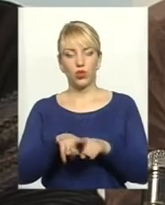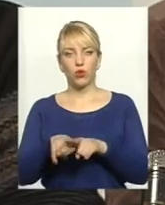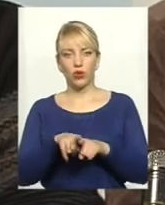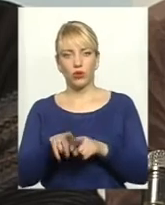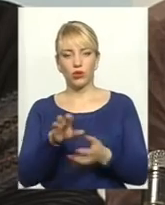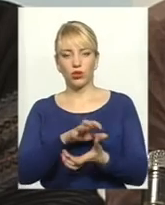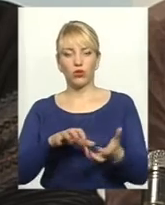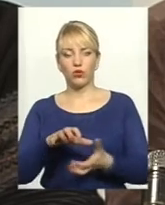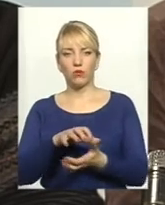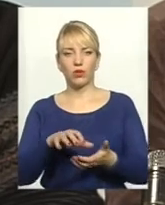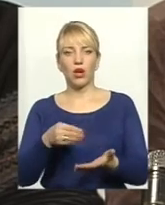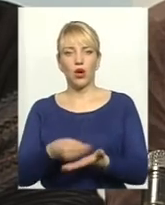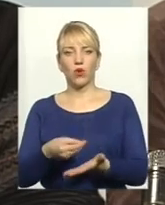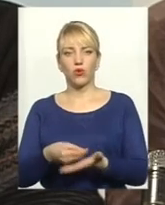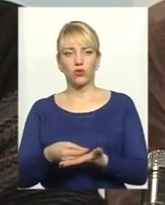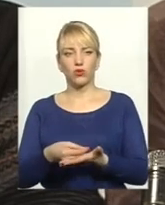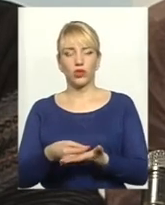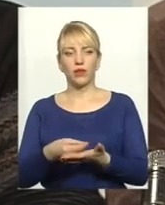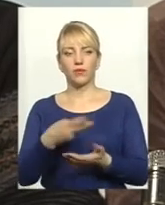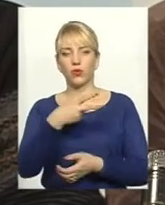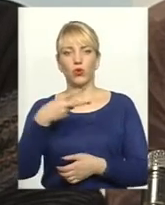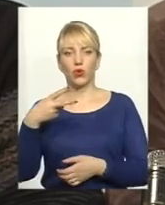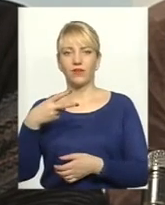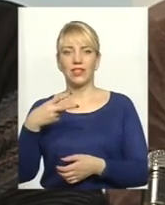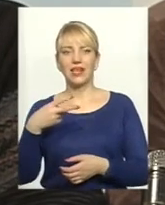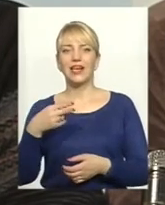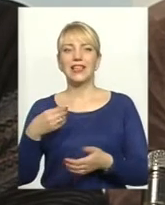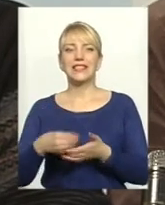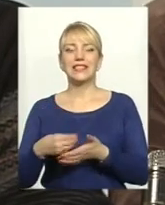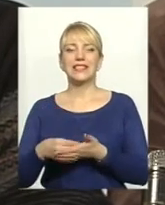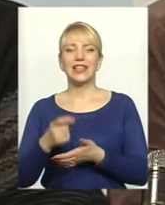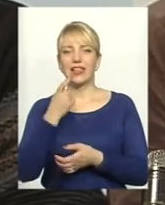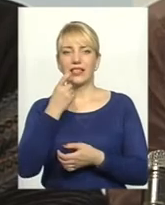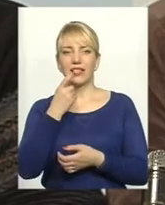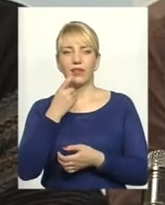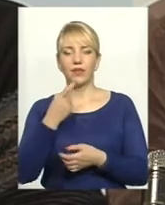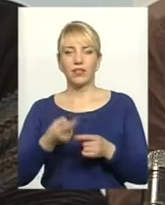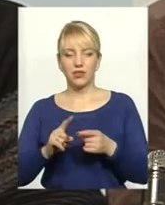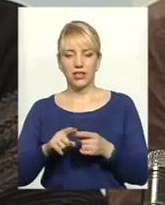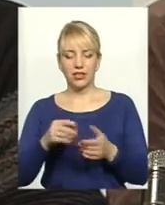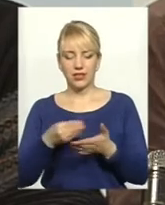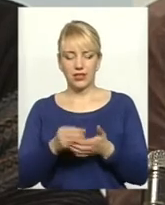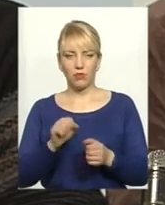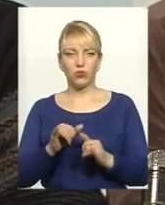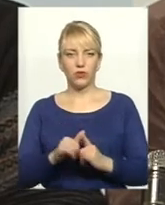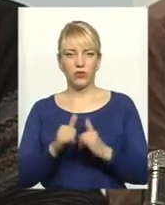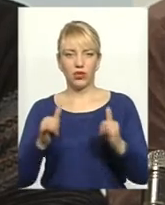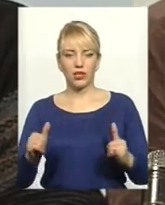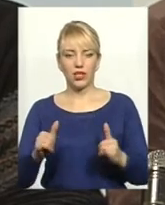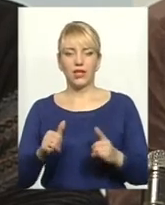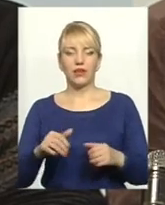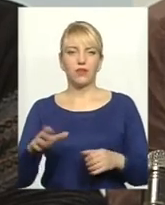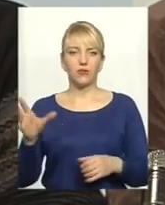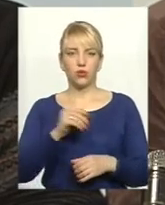томат коштує і дорівнює ціні яйця. Завтра ціна може виростити і дорівнювати цінім